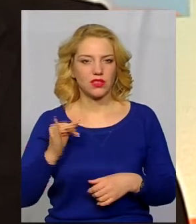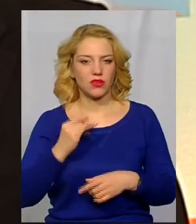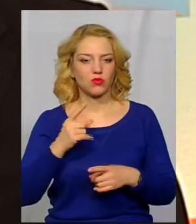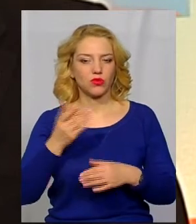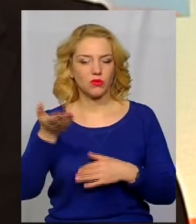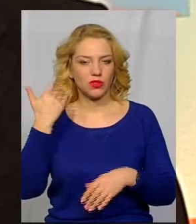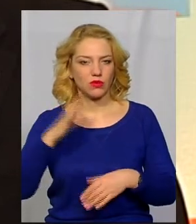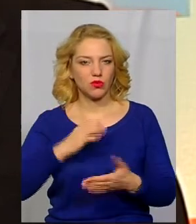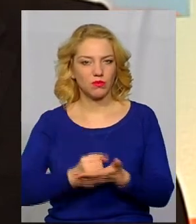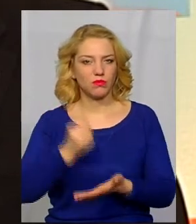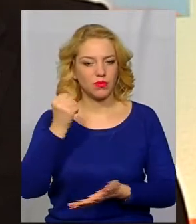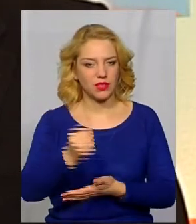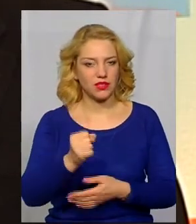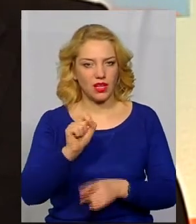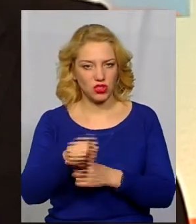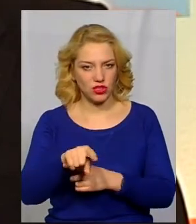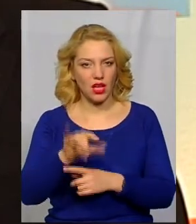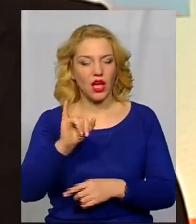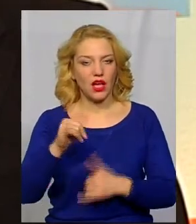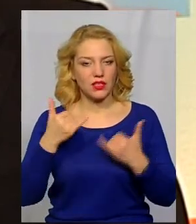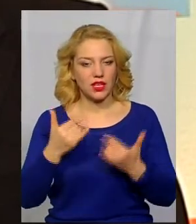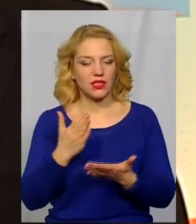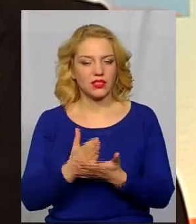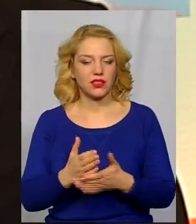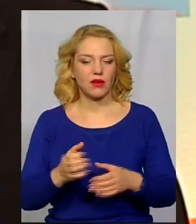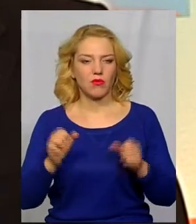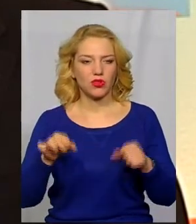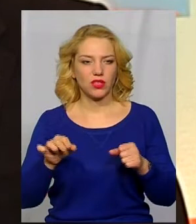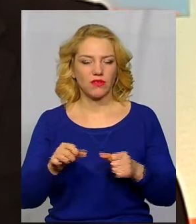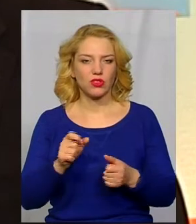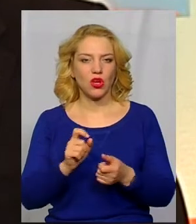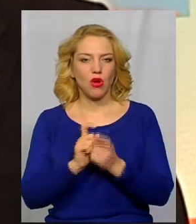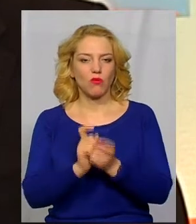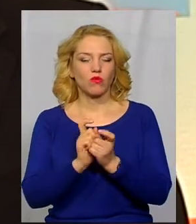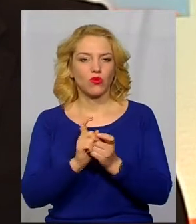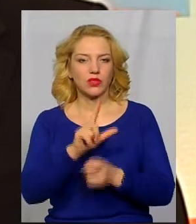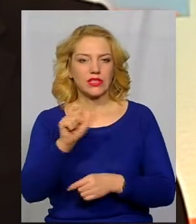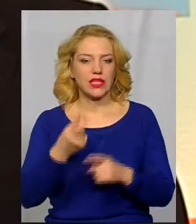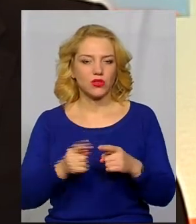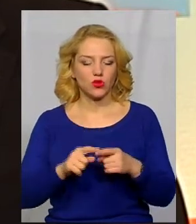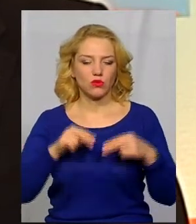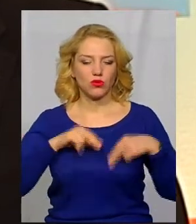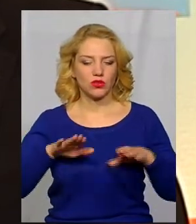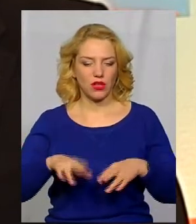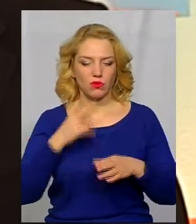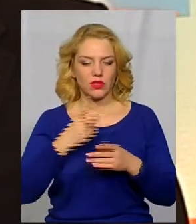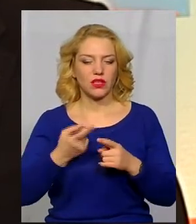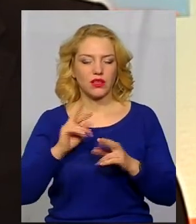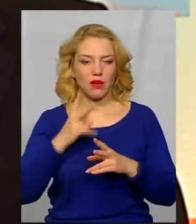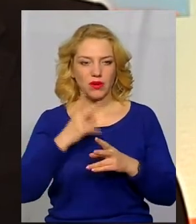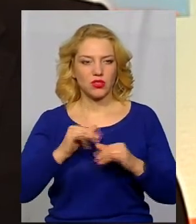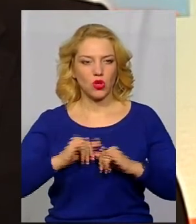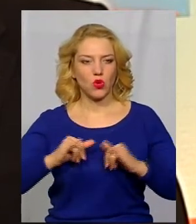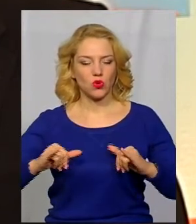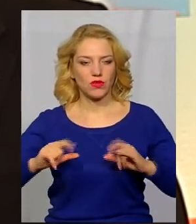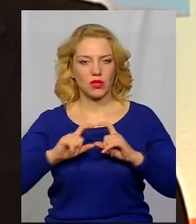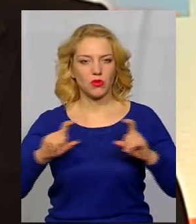призначення раніше. А зараз була можливість поборотися з цією посадою, показати, хто чого варти, і, як бачить, розвиток департаменту